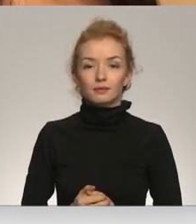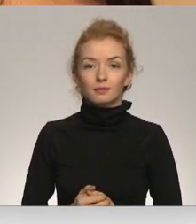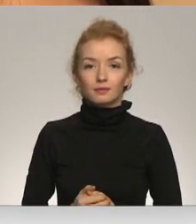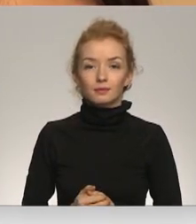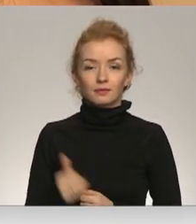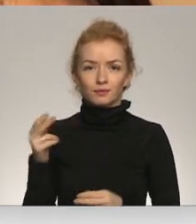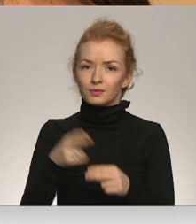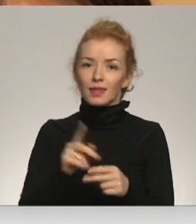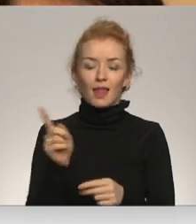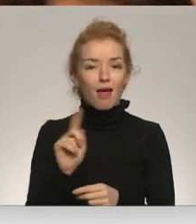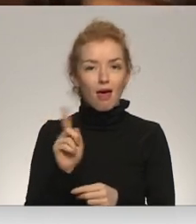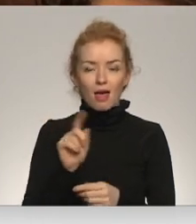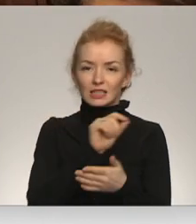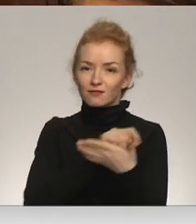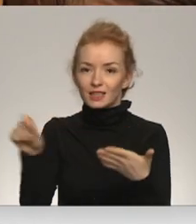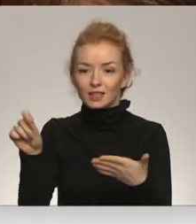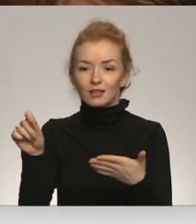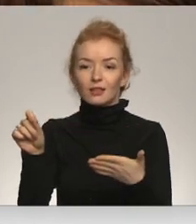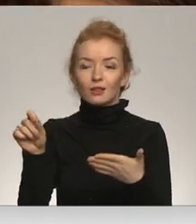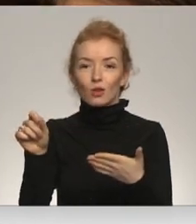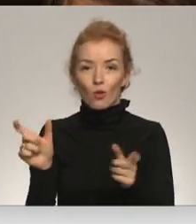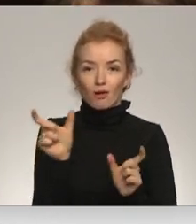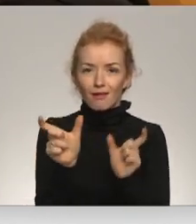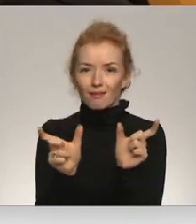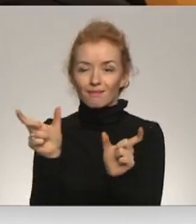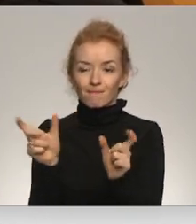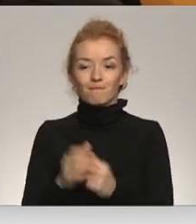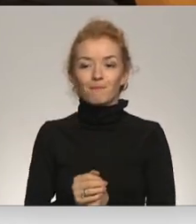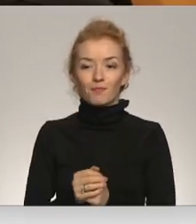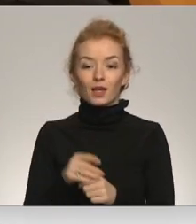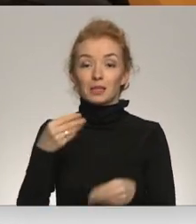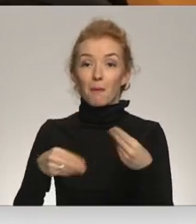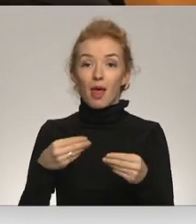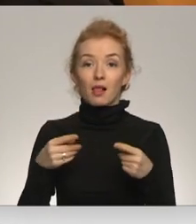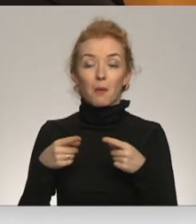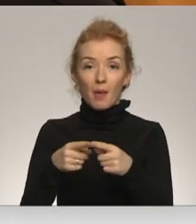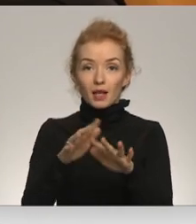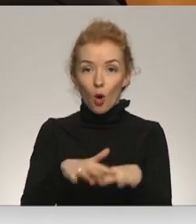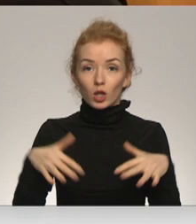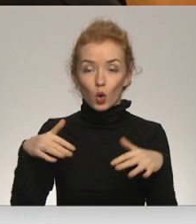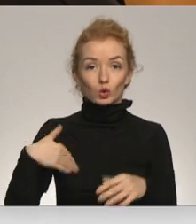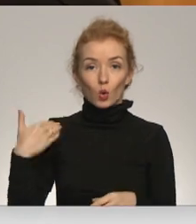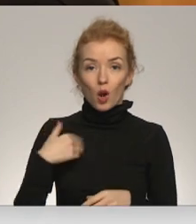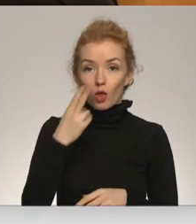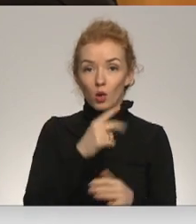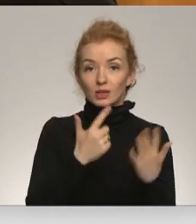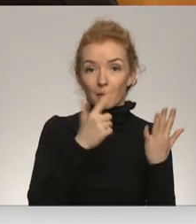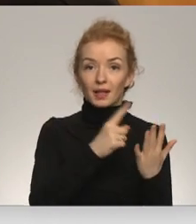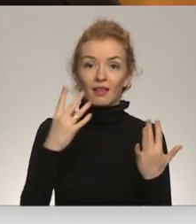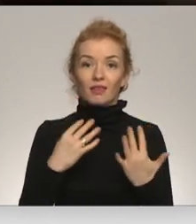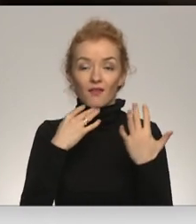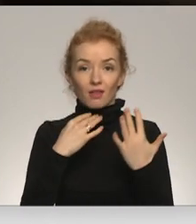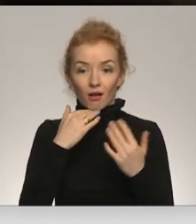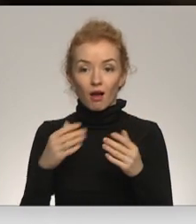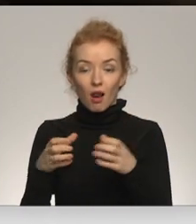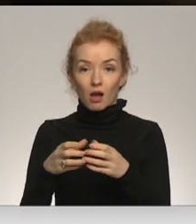noslīt, jāsodā. Vārsts daudz frontai. Vai ko ir? Izlaušanās spēles mērķa auditorija ir skolēnu no 7. līdz 9. klasē.